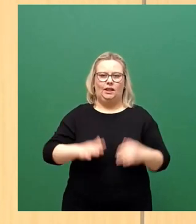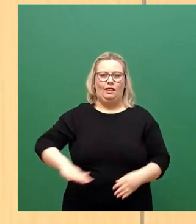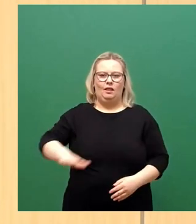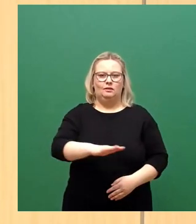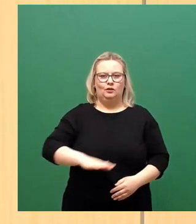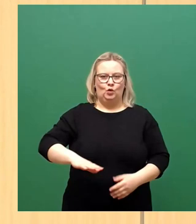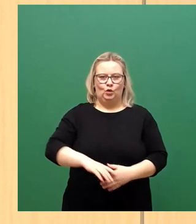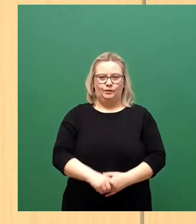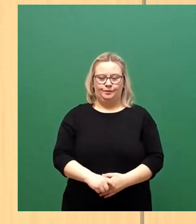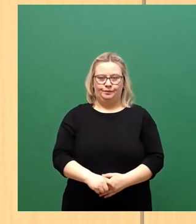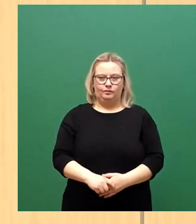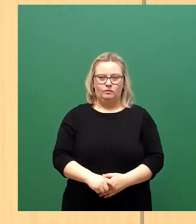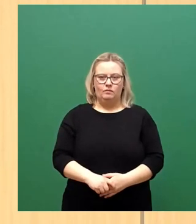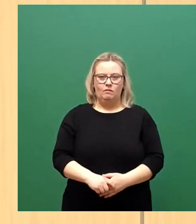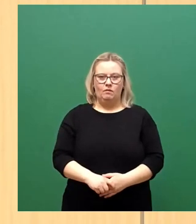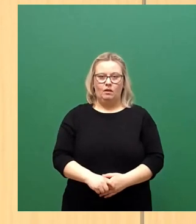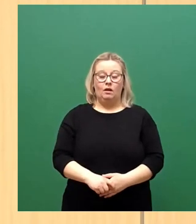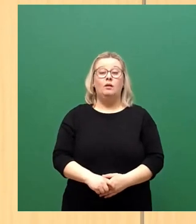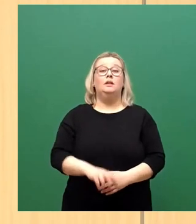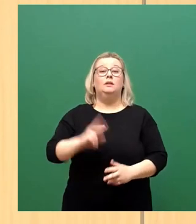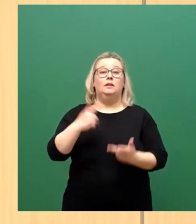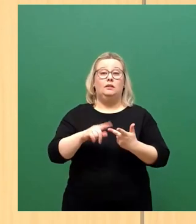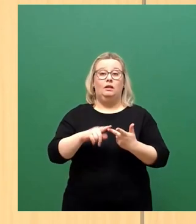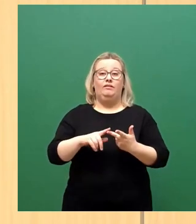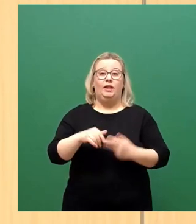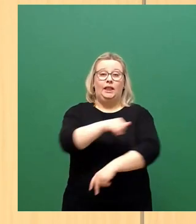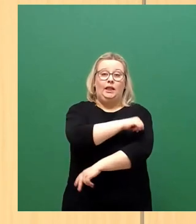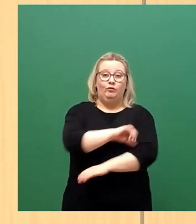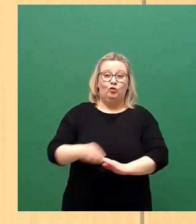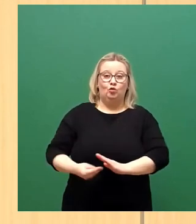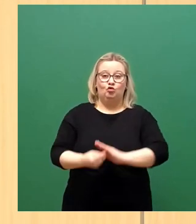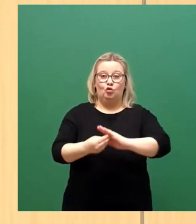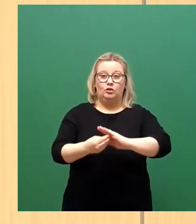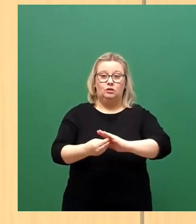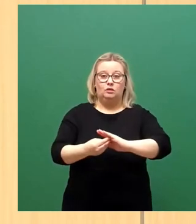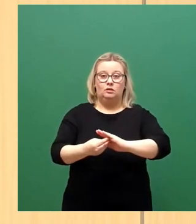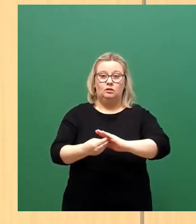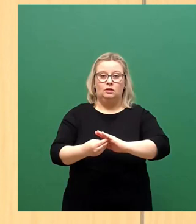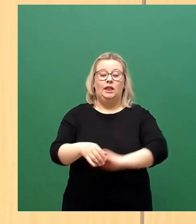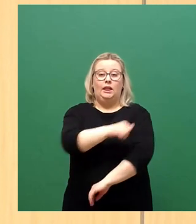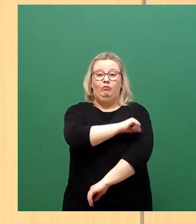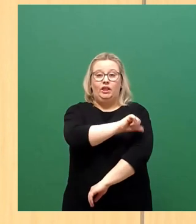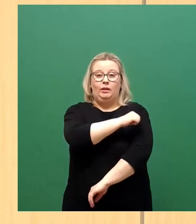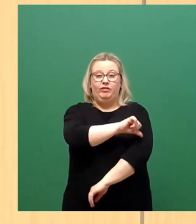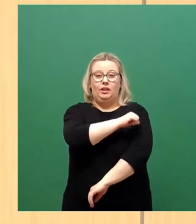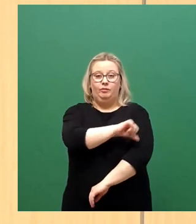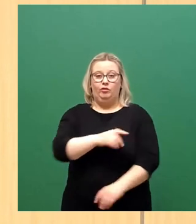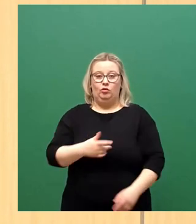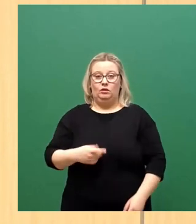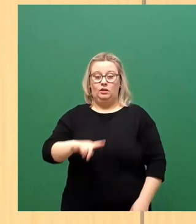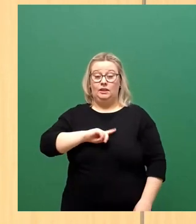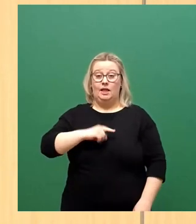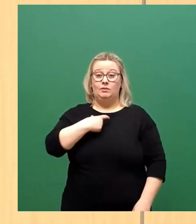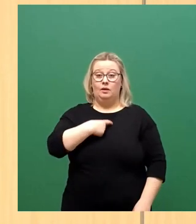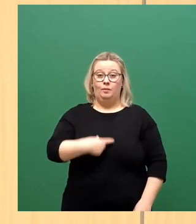dritte Bereich ist die Unterstützung von Impfen oder anders ausgedrückt Impfen, Impfen, Impfen. Ich persönlich habe mich